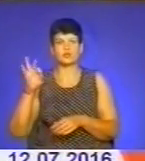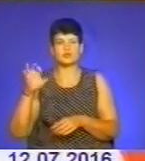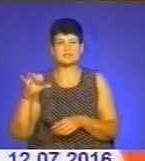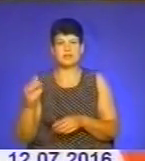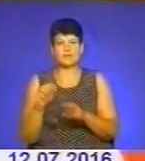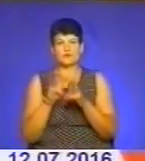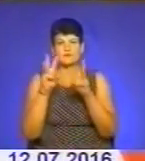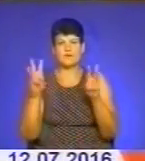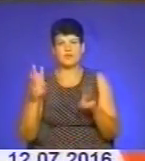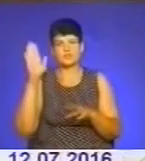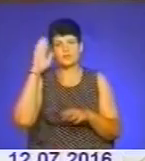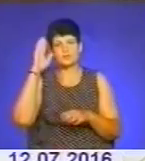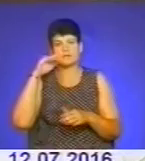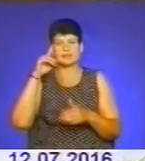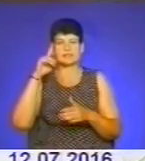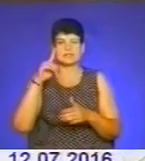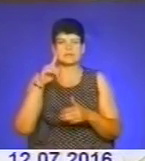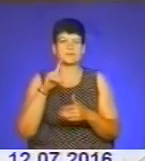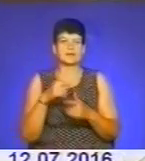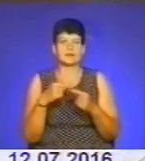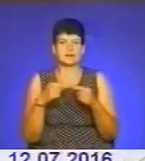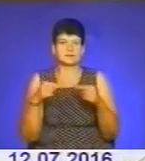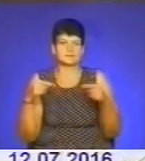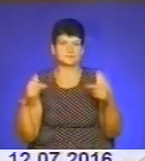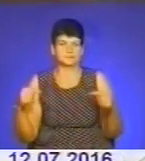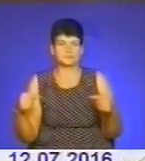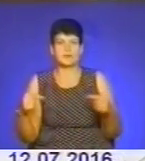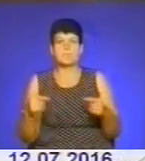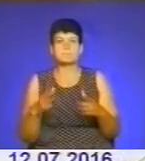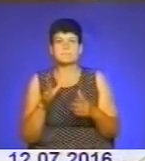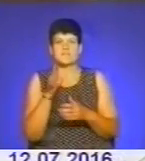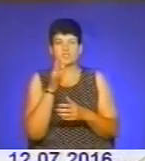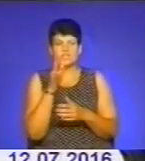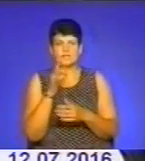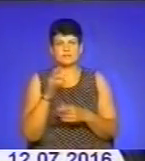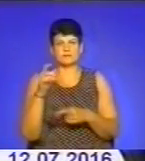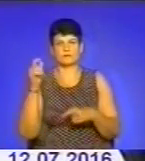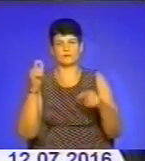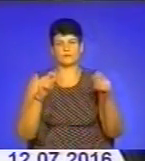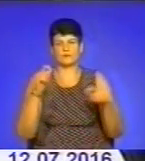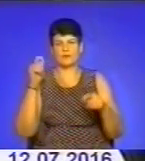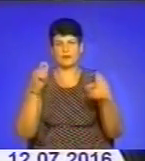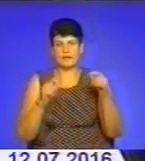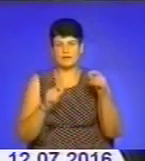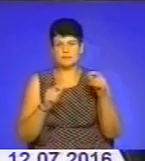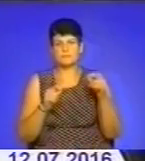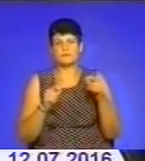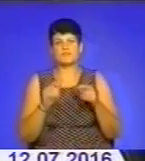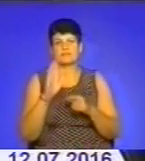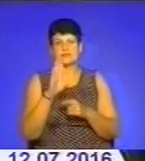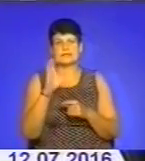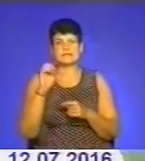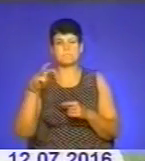релігійної атрибутики. Під час прес-конференції архієпископ і митрополит Тернопільсько-Зборівський Василій Семенюк